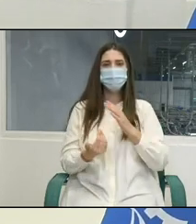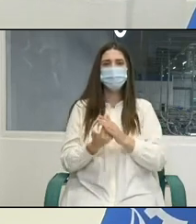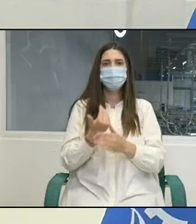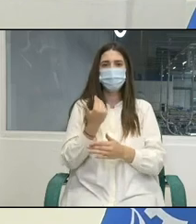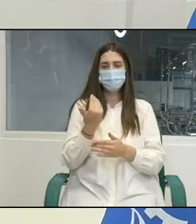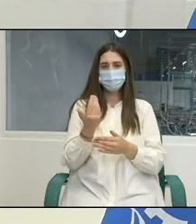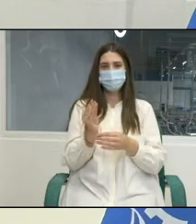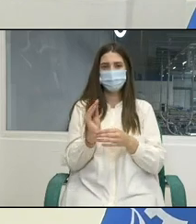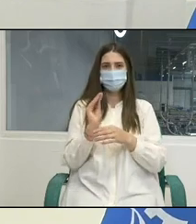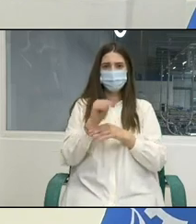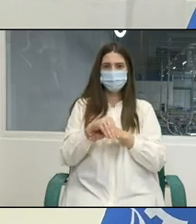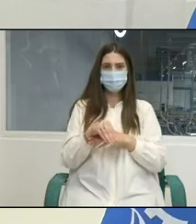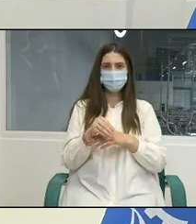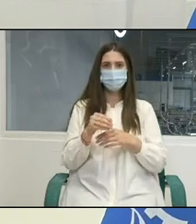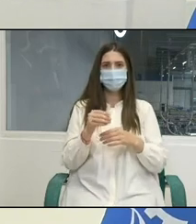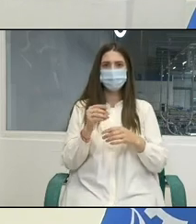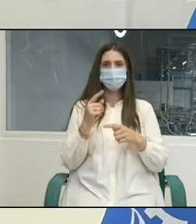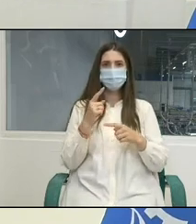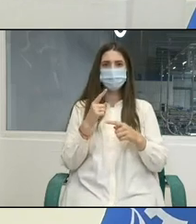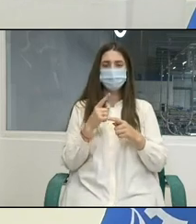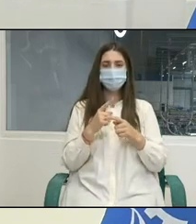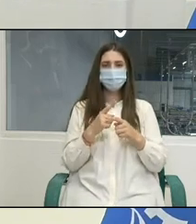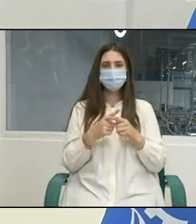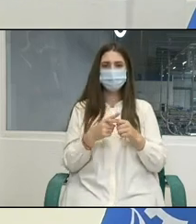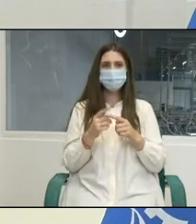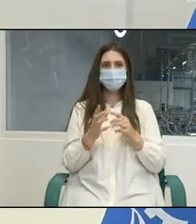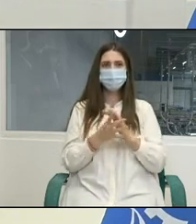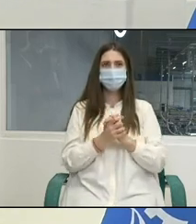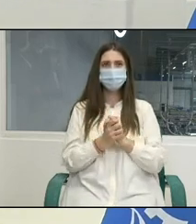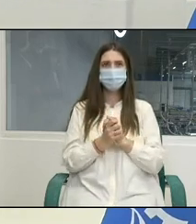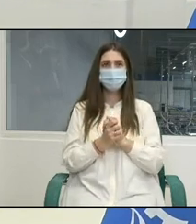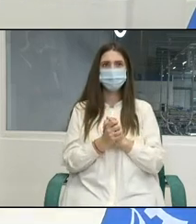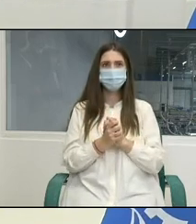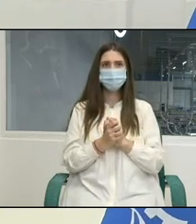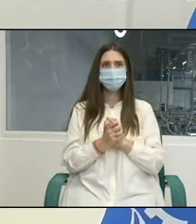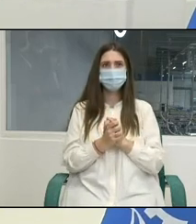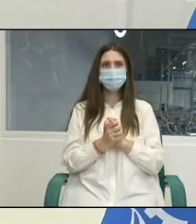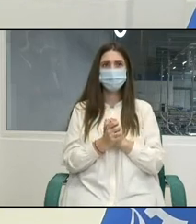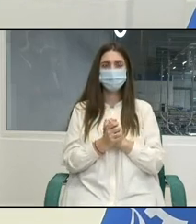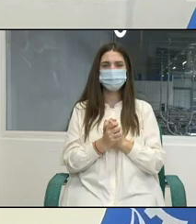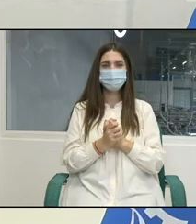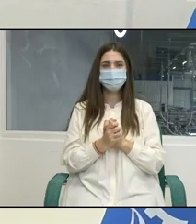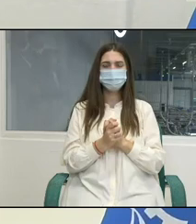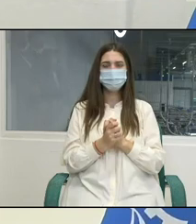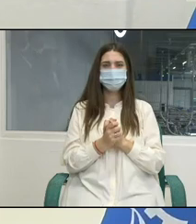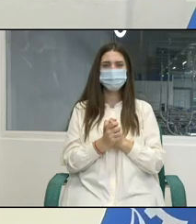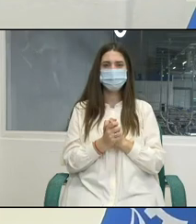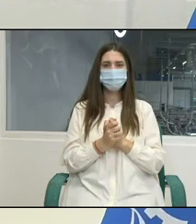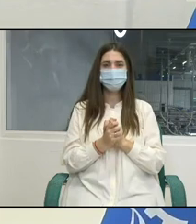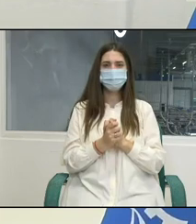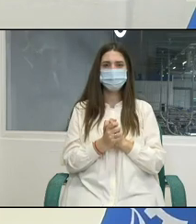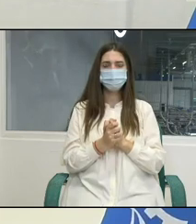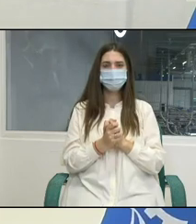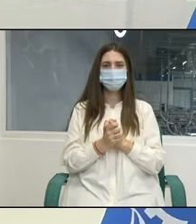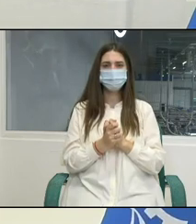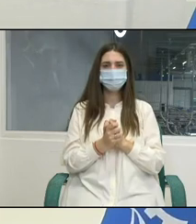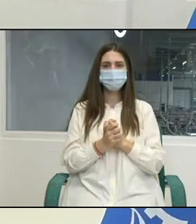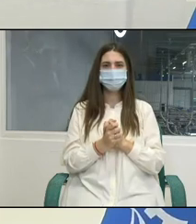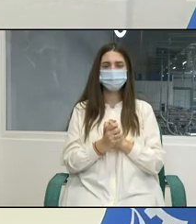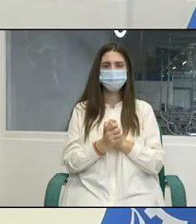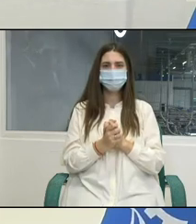organizațiilor patronale și sindicale promovarea dialogului social în Republica noastră.